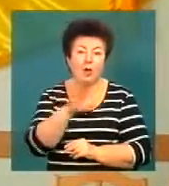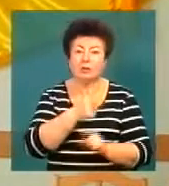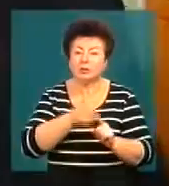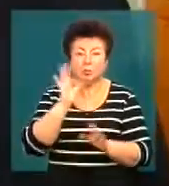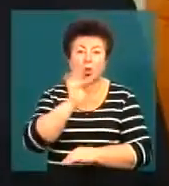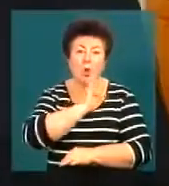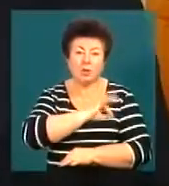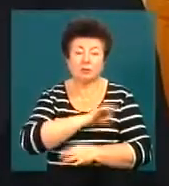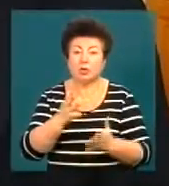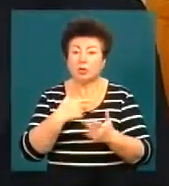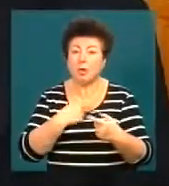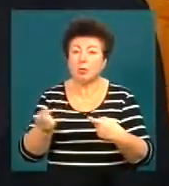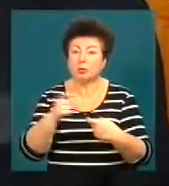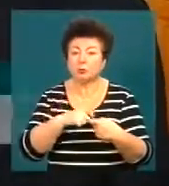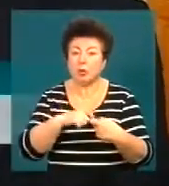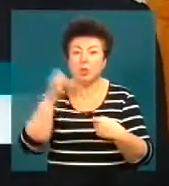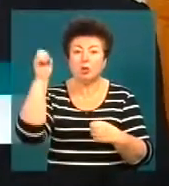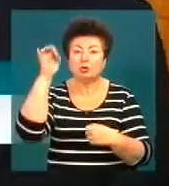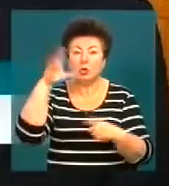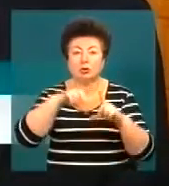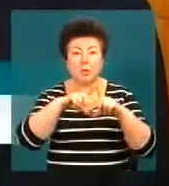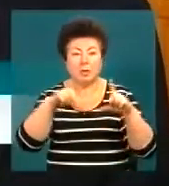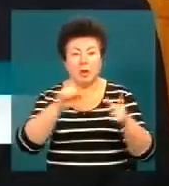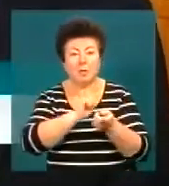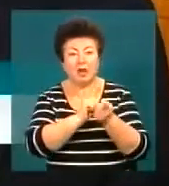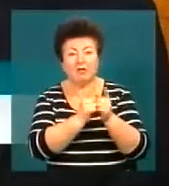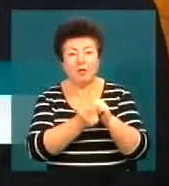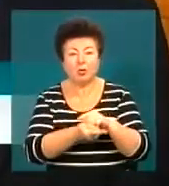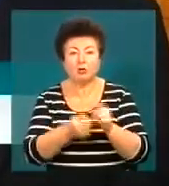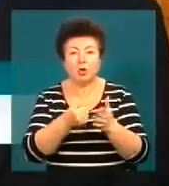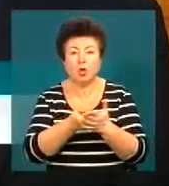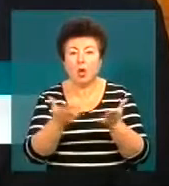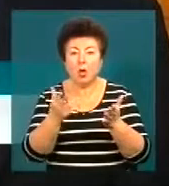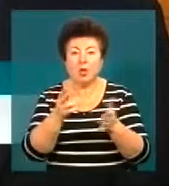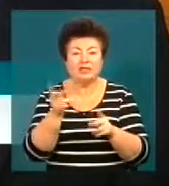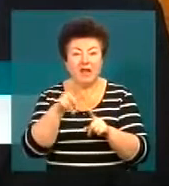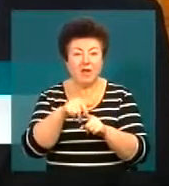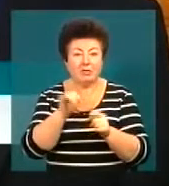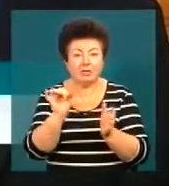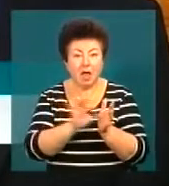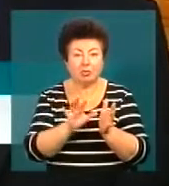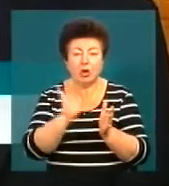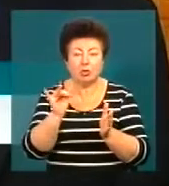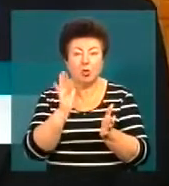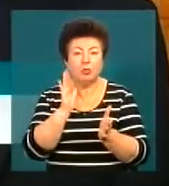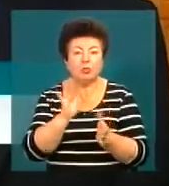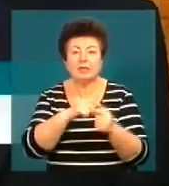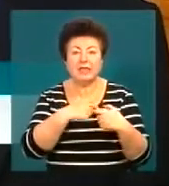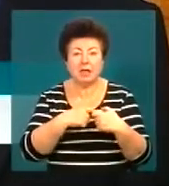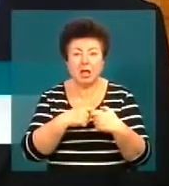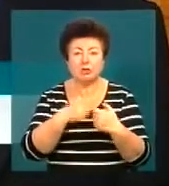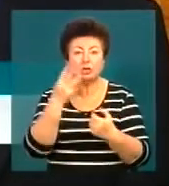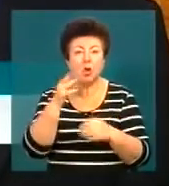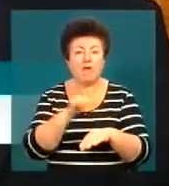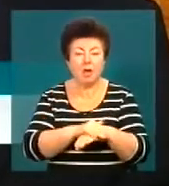буде дуже корисно. Якщо ми підключаємо сонячну панель, фотоелектричний перетворювач до будь-якого навантаження, то вихідна потужність буде залежати від